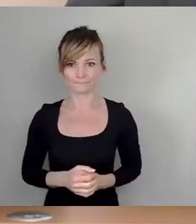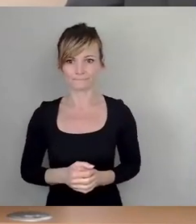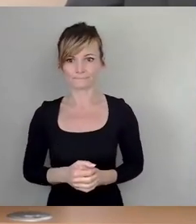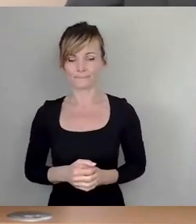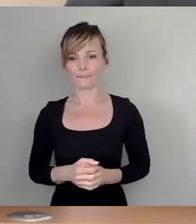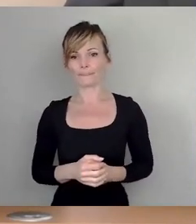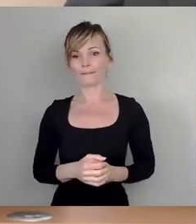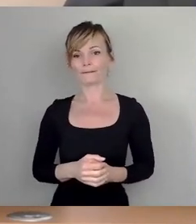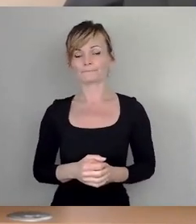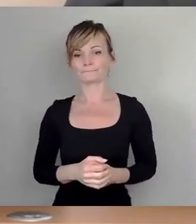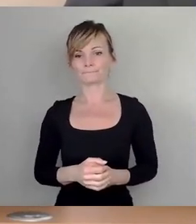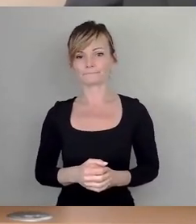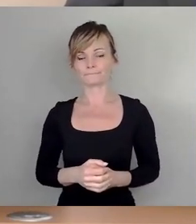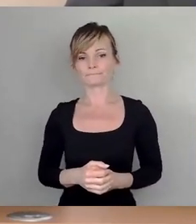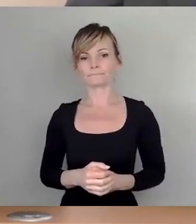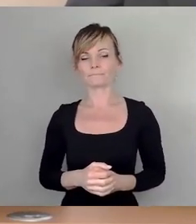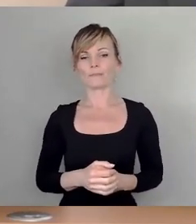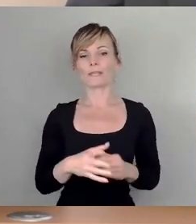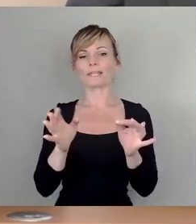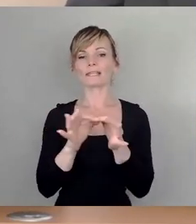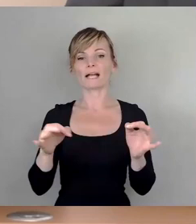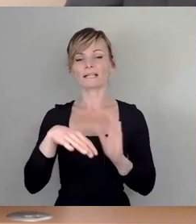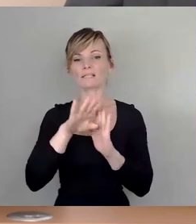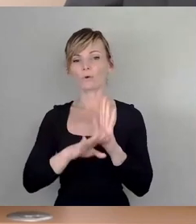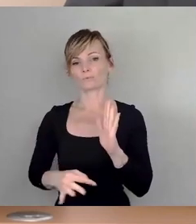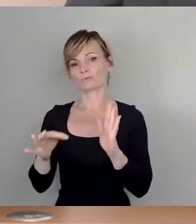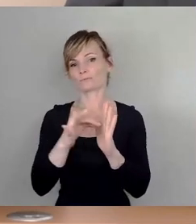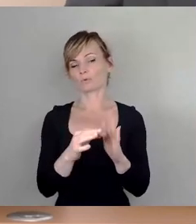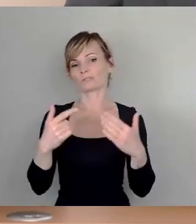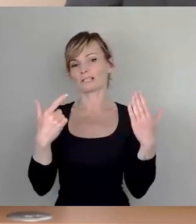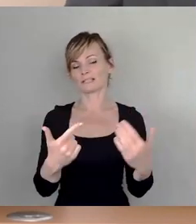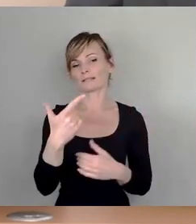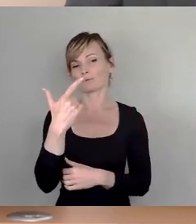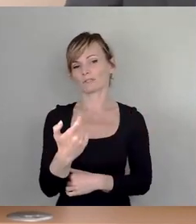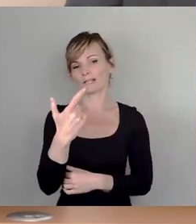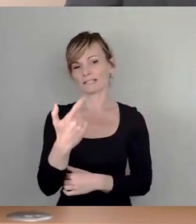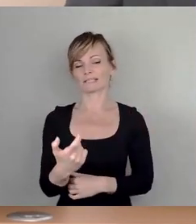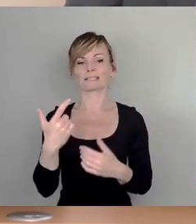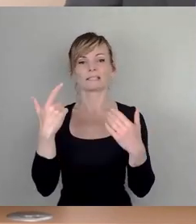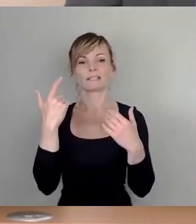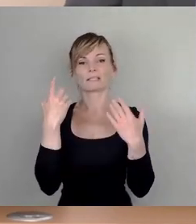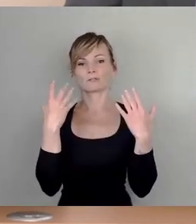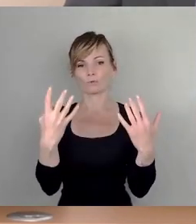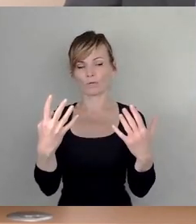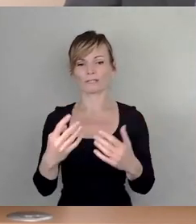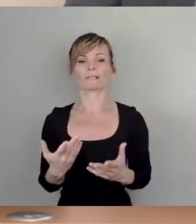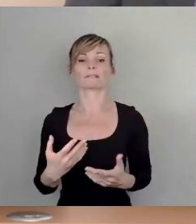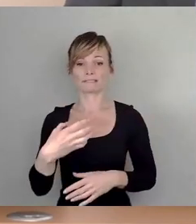zum Tagesordnungspunkt 27, Neuen Dresdner Straßen- und Stadtteilfeste erhalten.